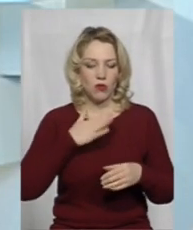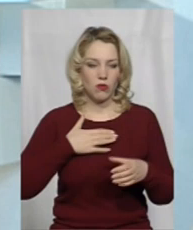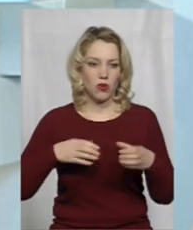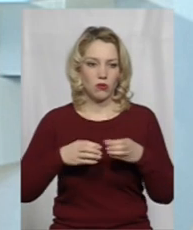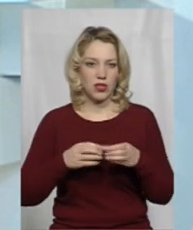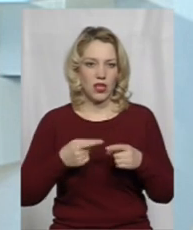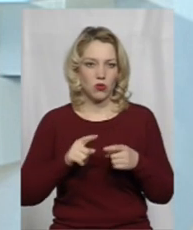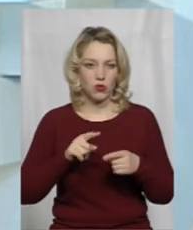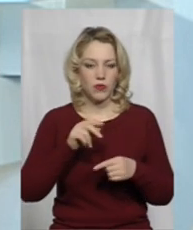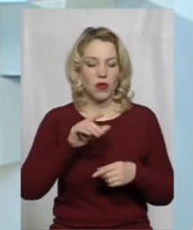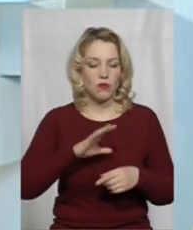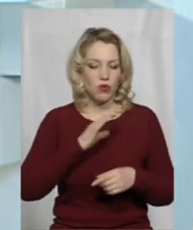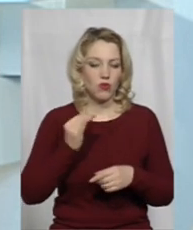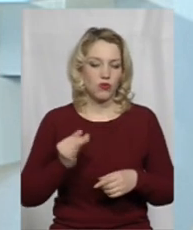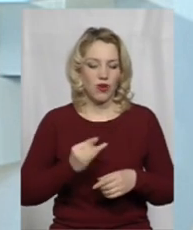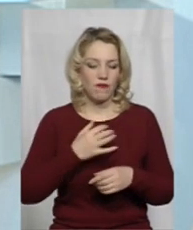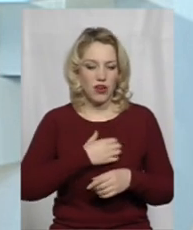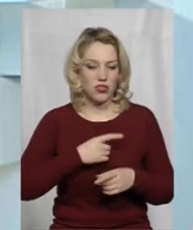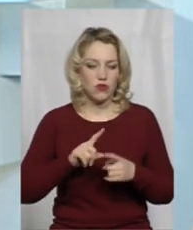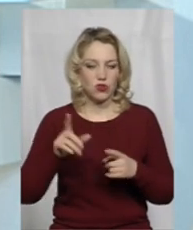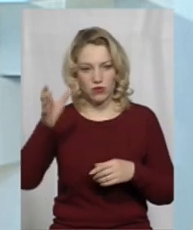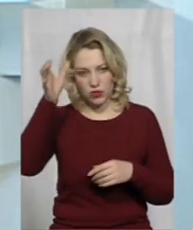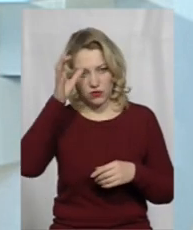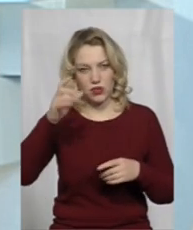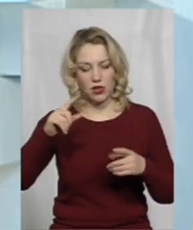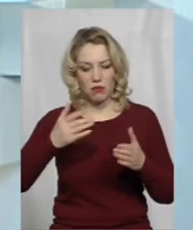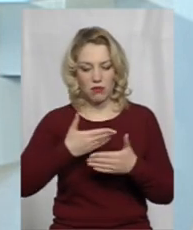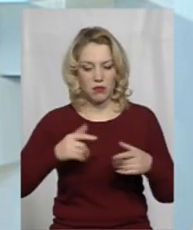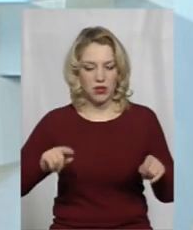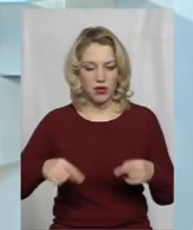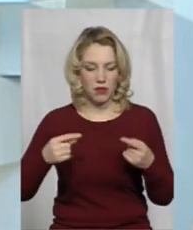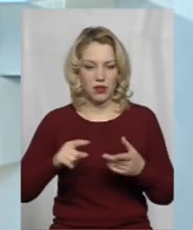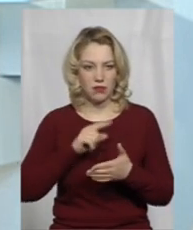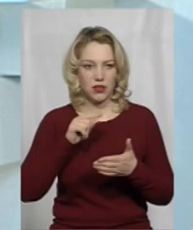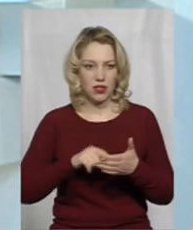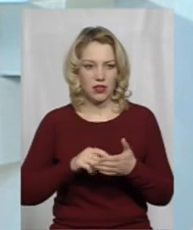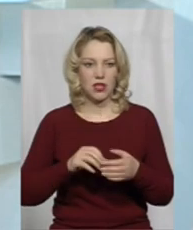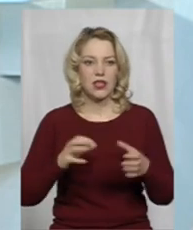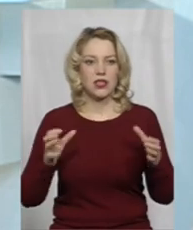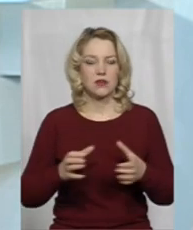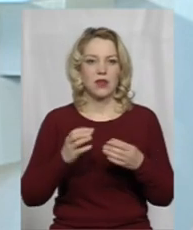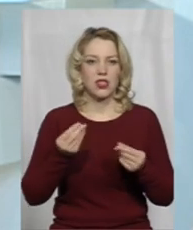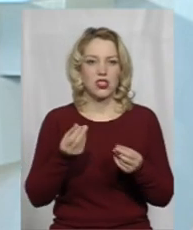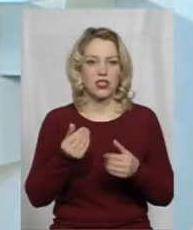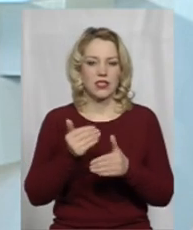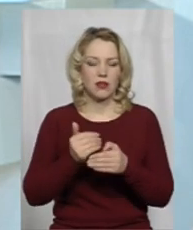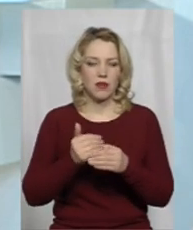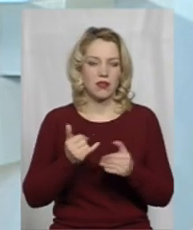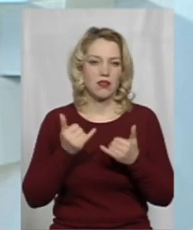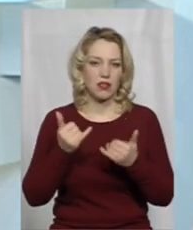Напевно, важливо було те, що по освіті ми піднімали питання збереження стипендіального забезпечення для студентів.